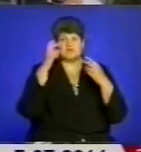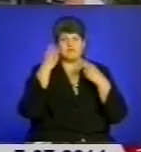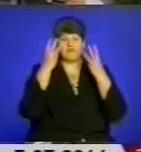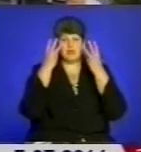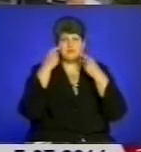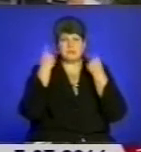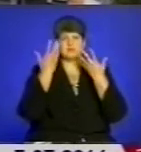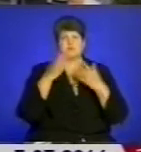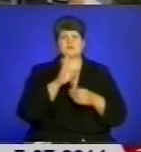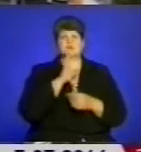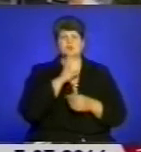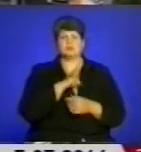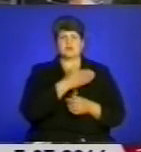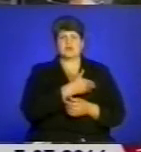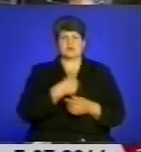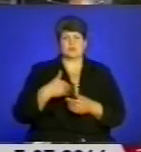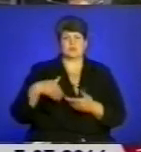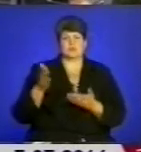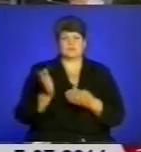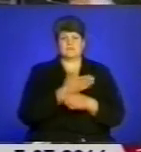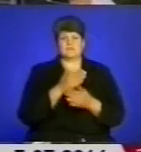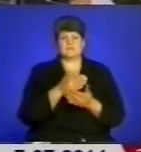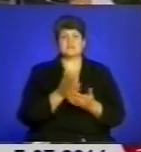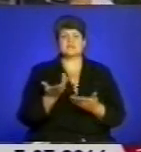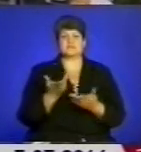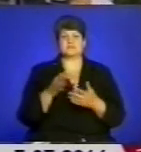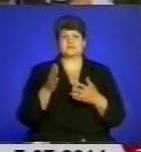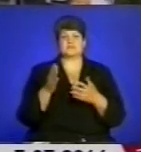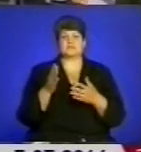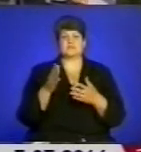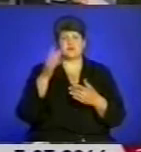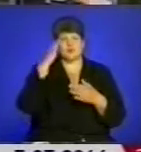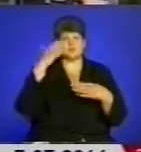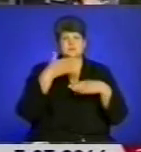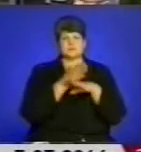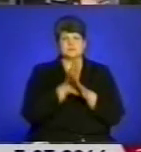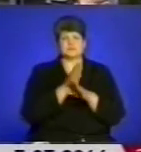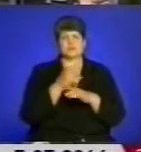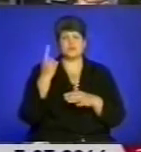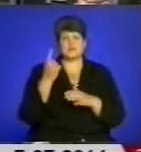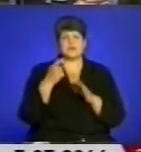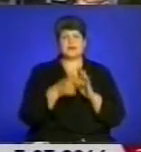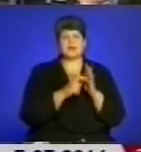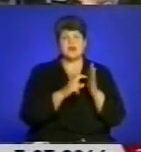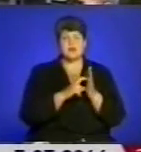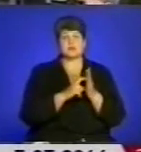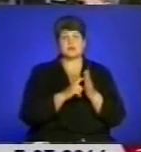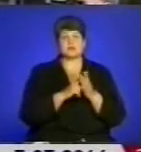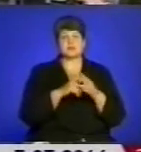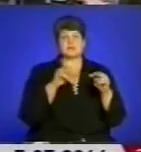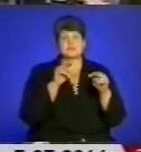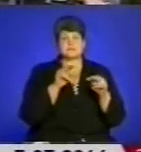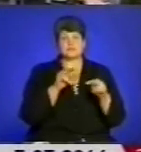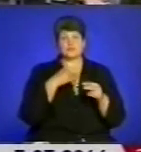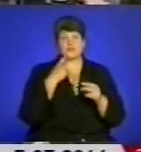відрізані груди та повикручувані руки та ноги, позбивані голови. У одній камері, я бачив свідок, трупи